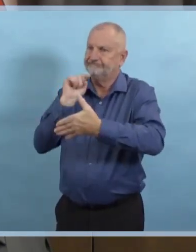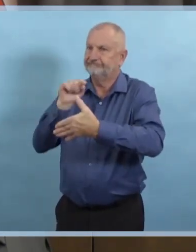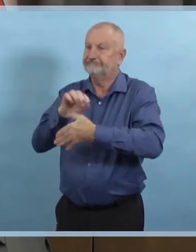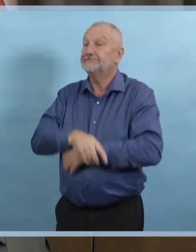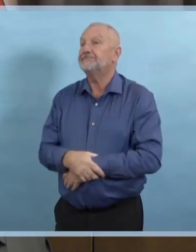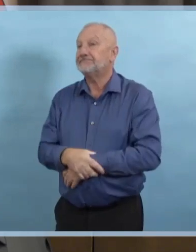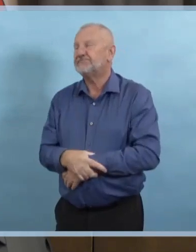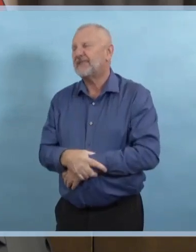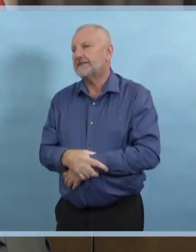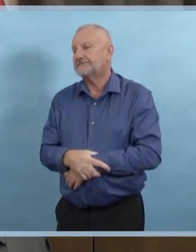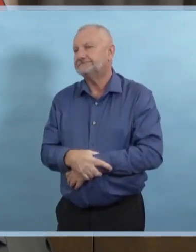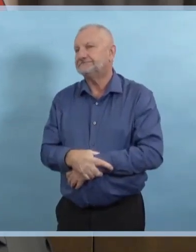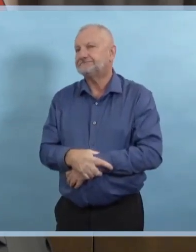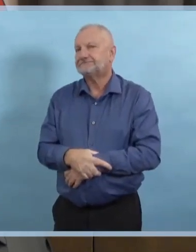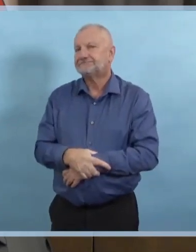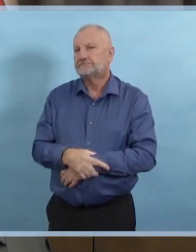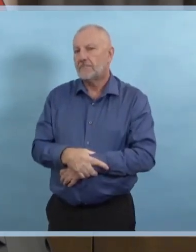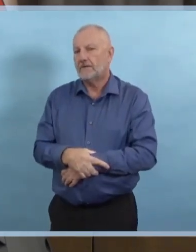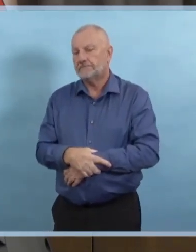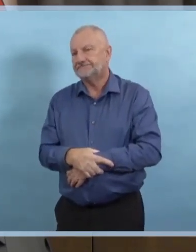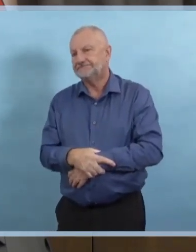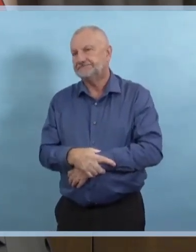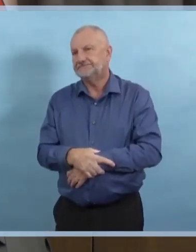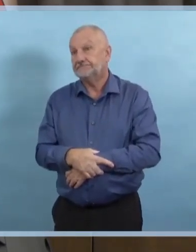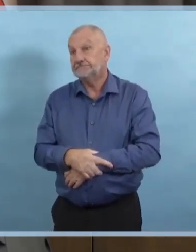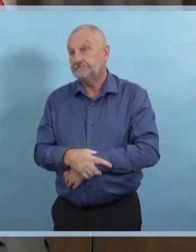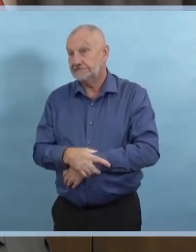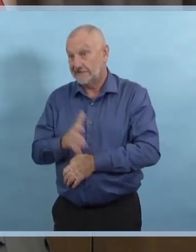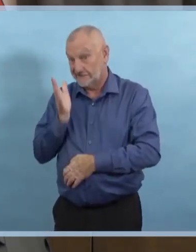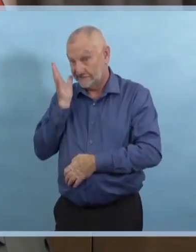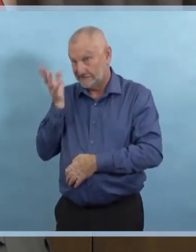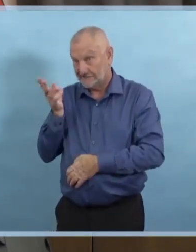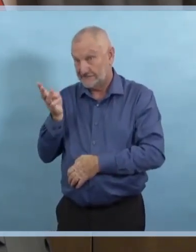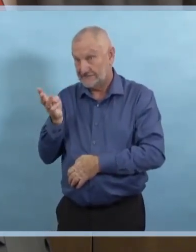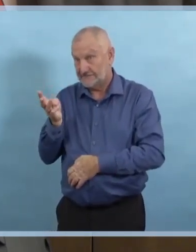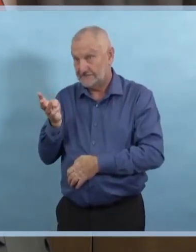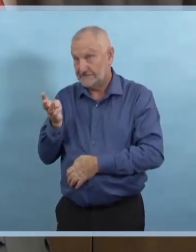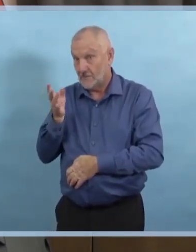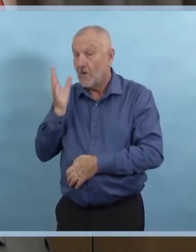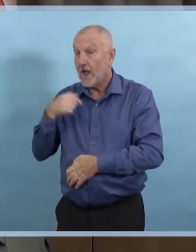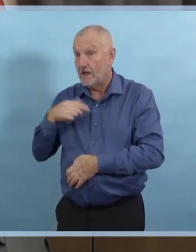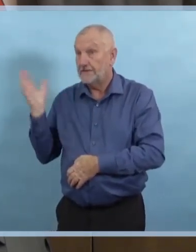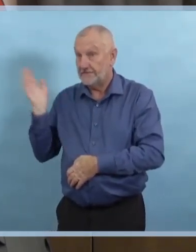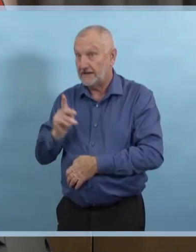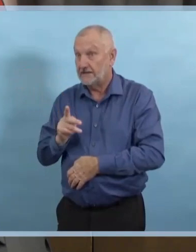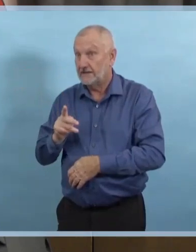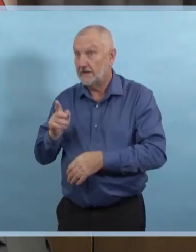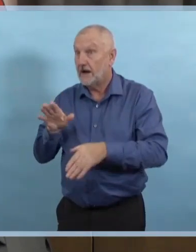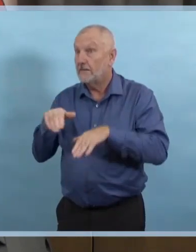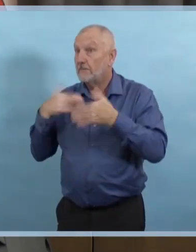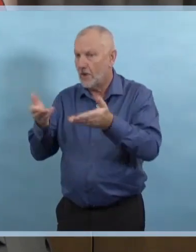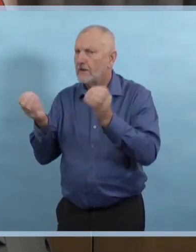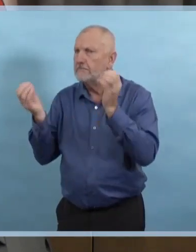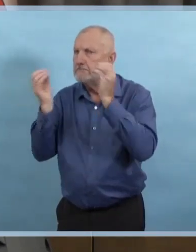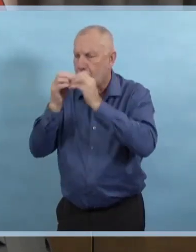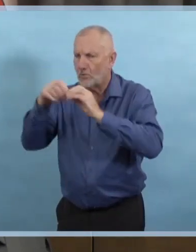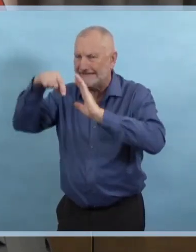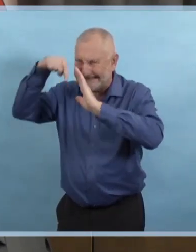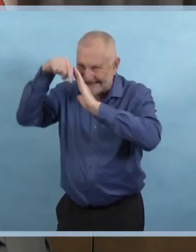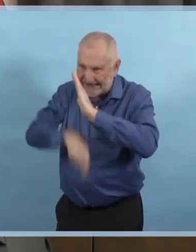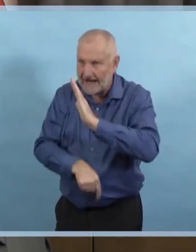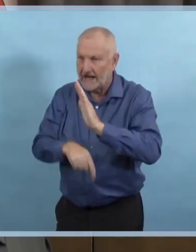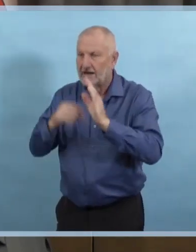beaucoup plus de renseignements détaillés sur la dotation en personnel dans la province et sur nos stratégies pour